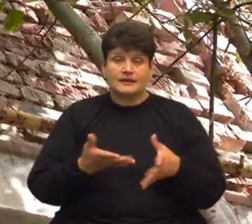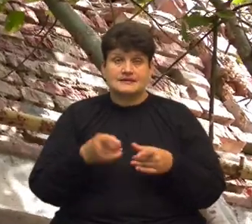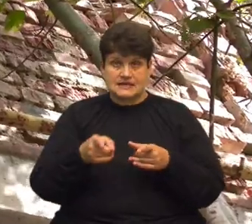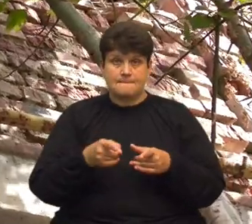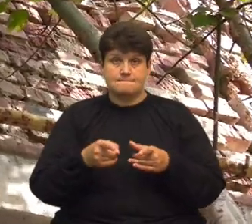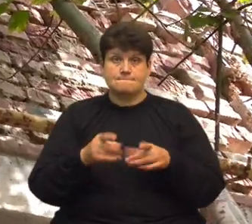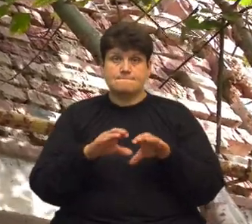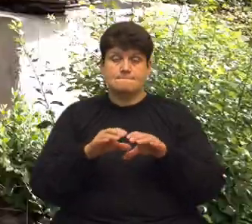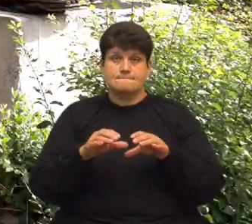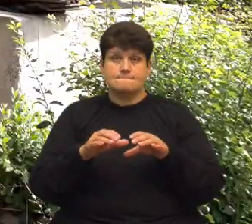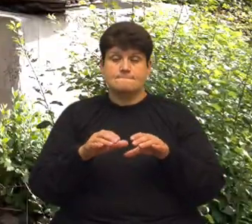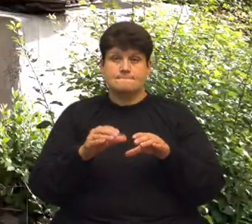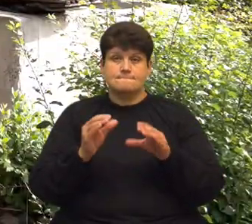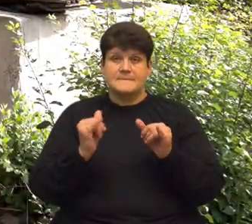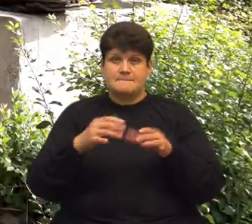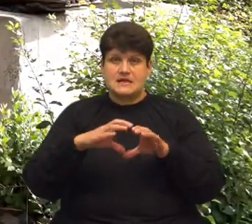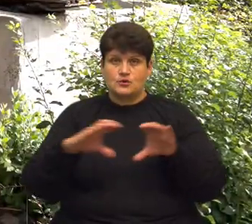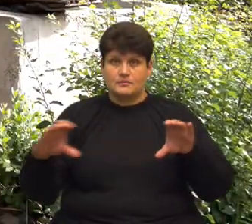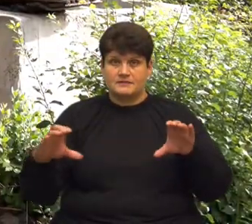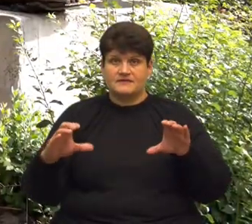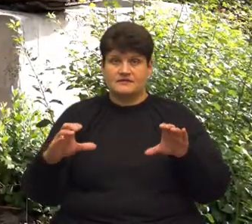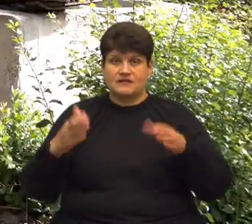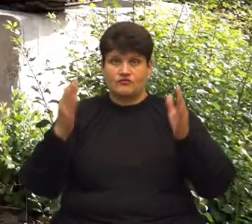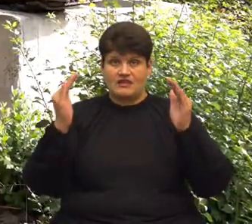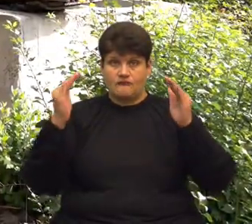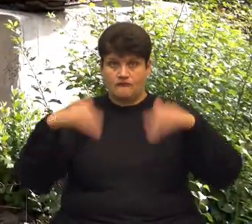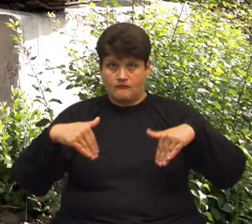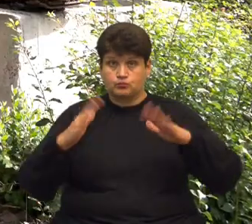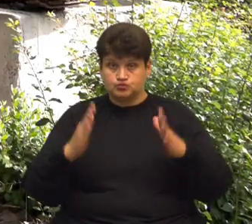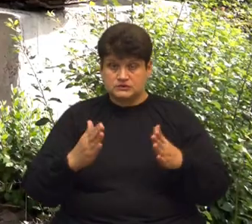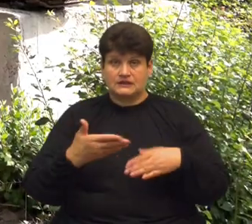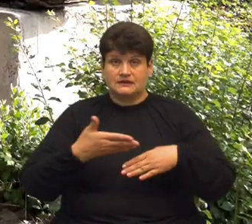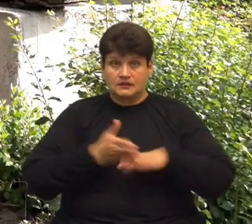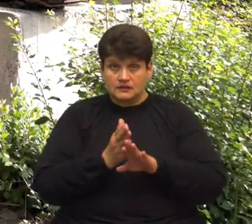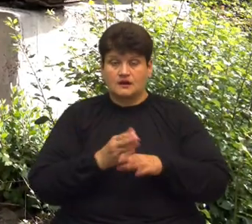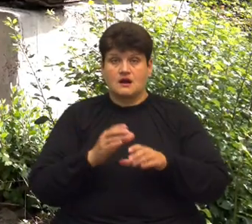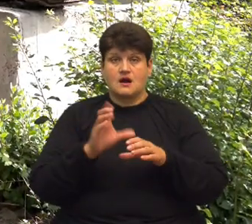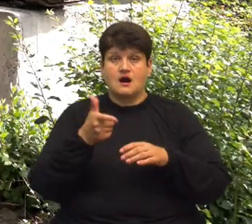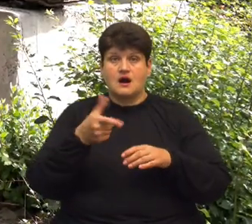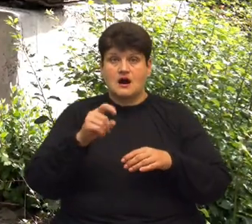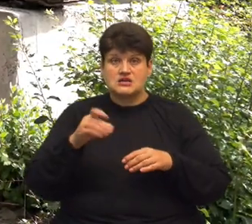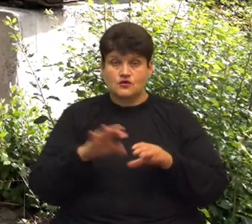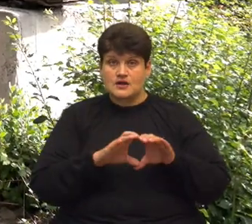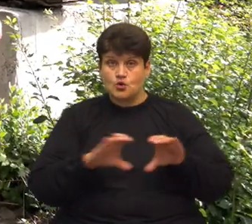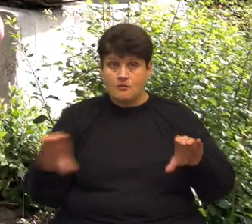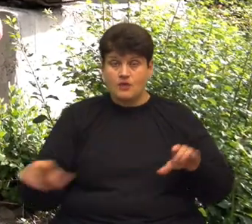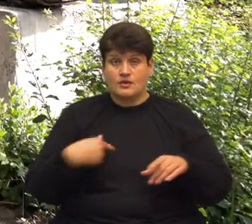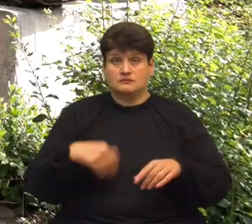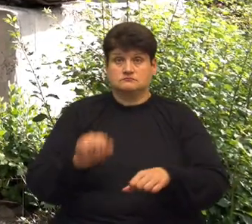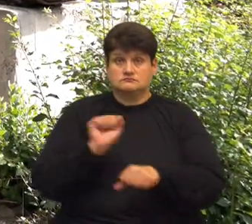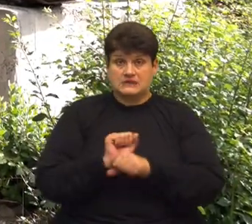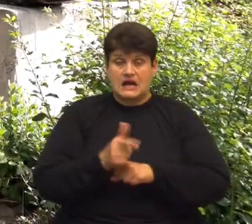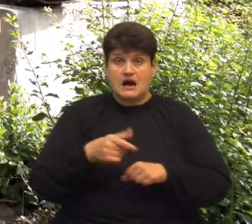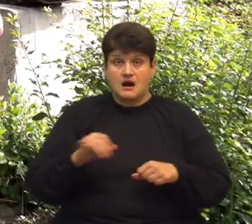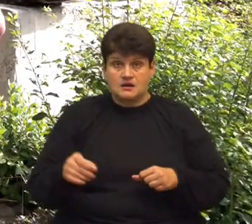бачите, якщо вони впадуть, вони переб'ють газову трубу. Це дуже небезпечно для того, щоб в нас перестане поступати газ ні на